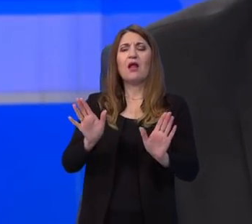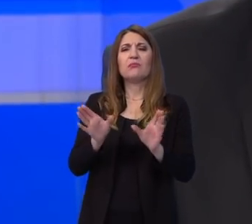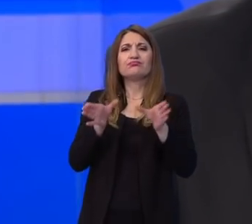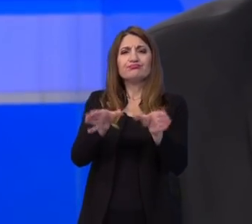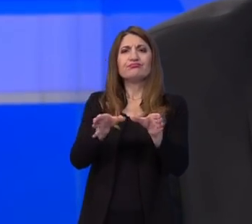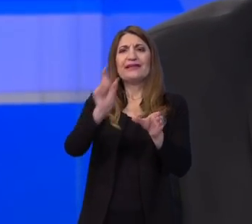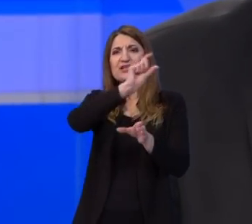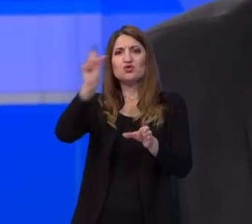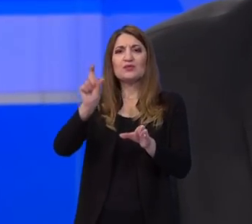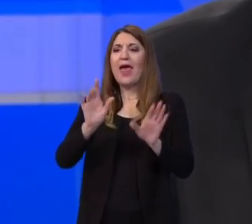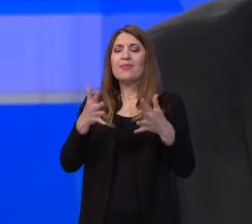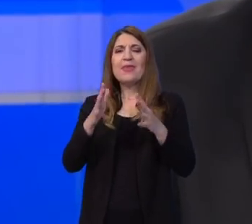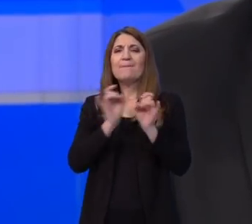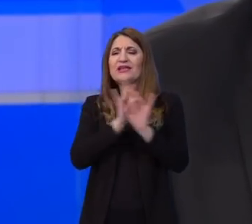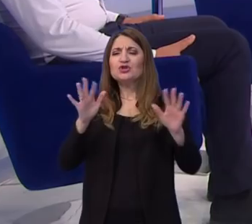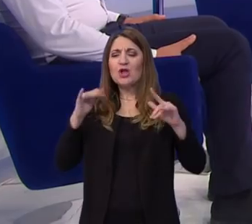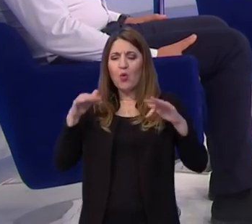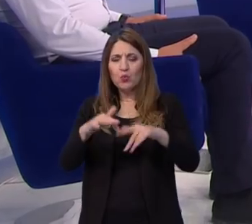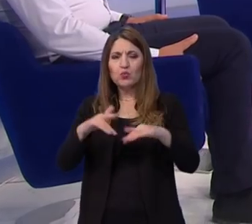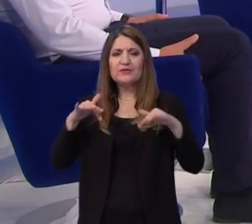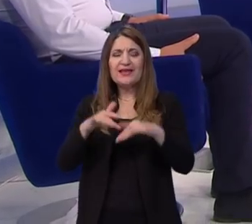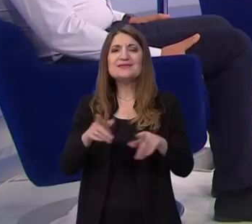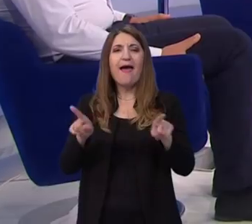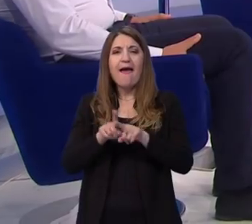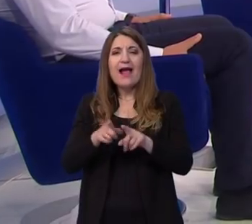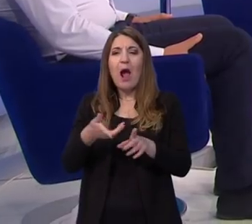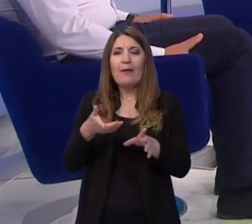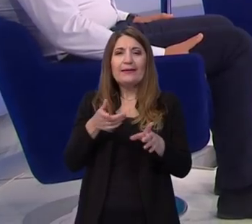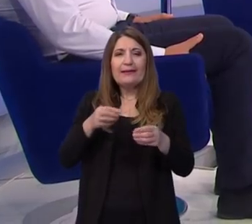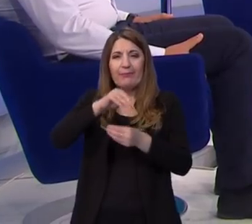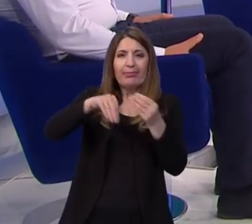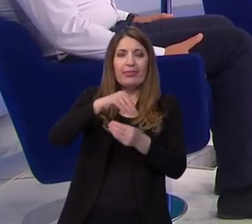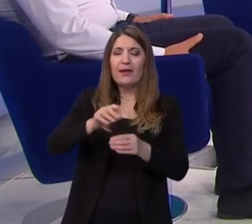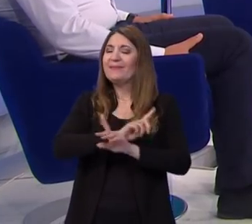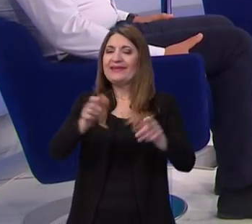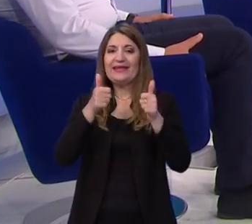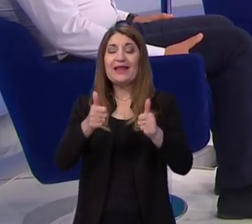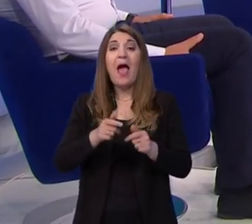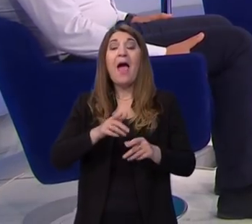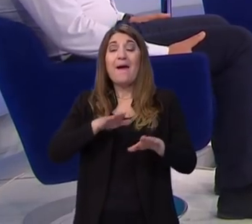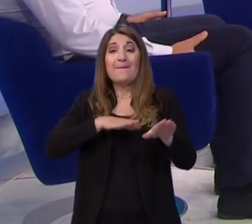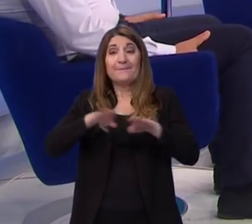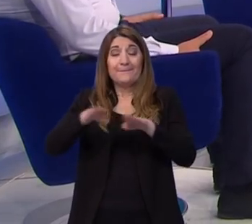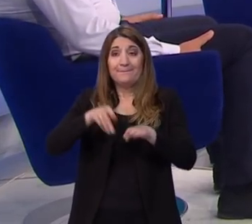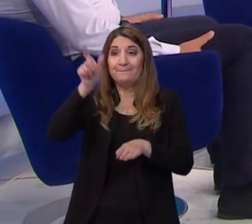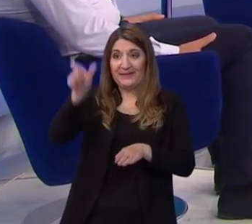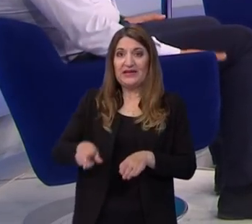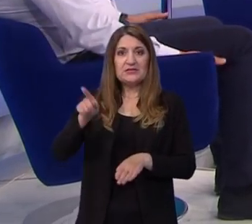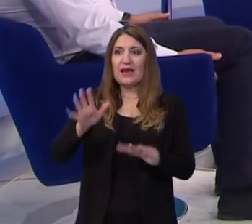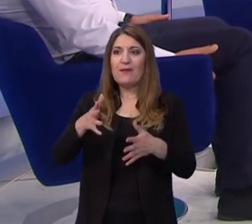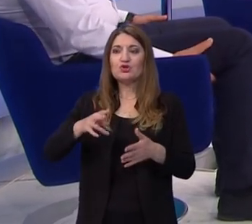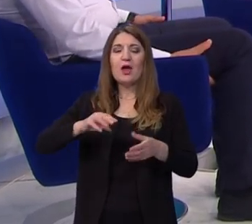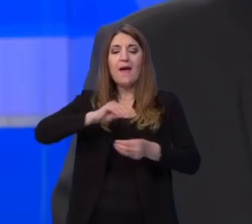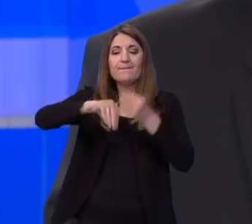utjecaja bilo kakoveh bočnih upliva, da nijedan ministar se ne miješa u kvalitetu